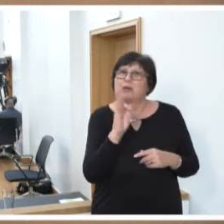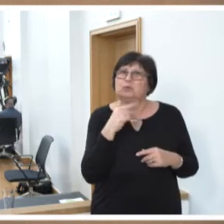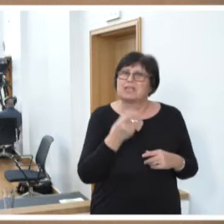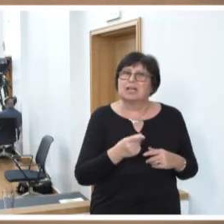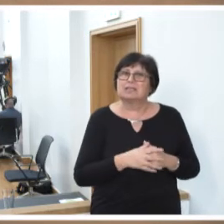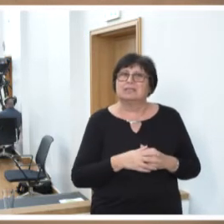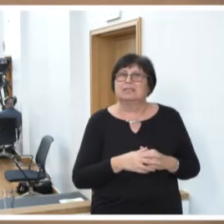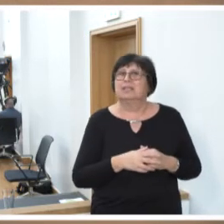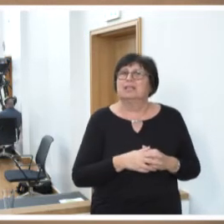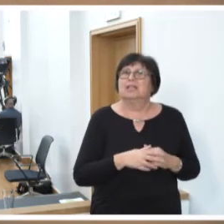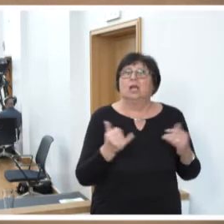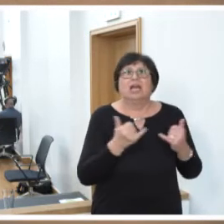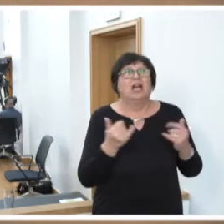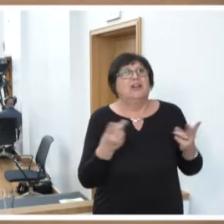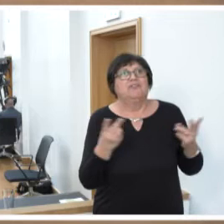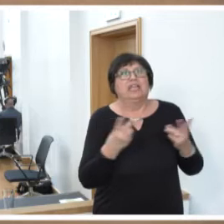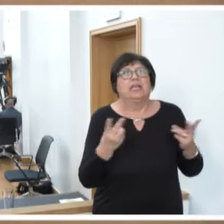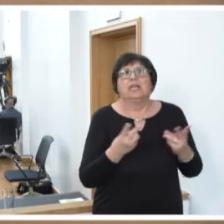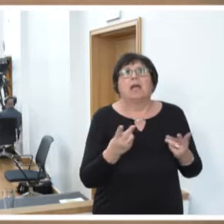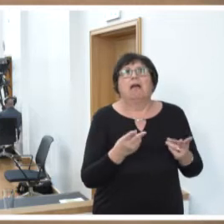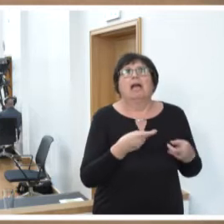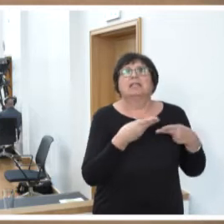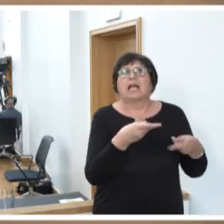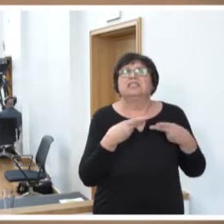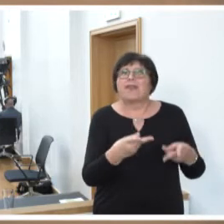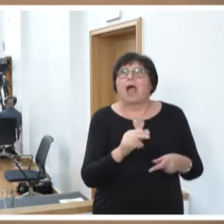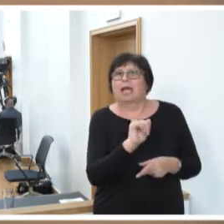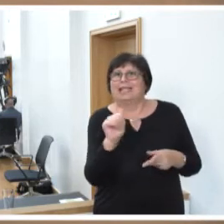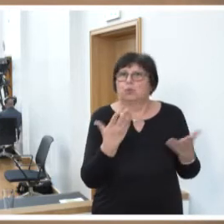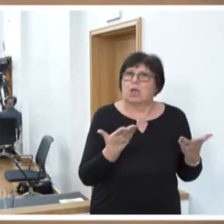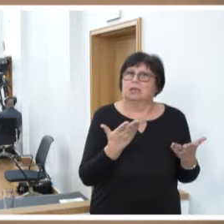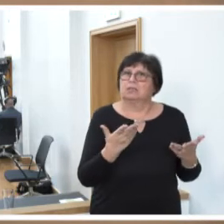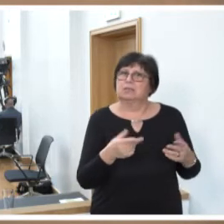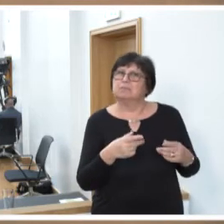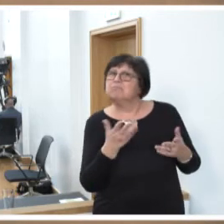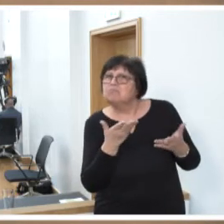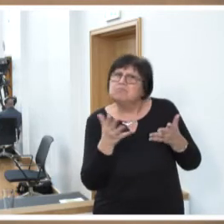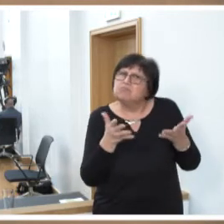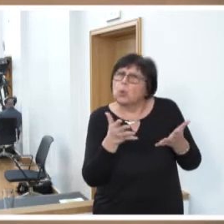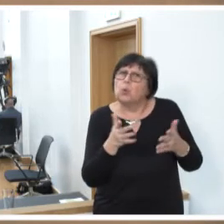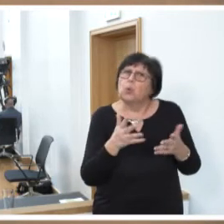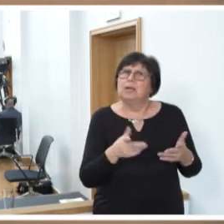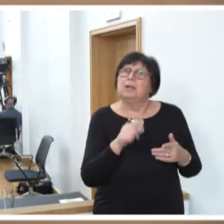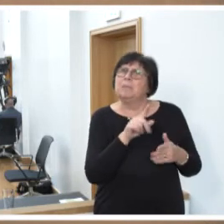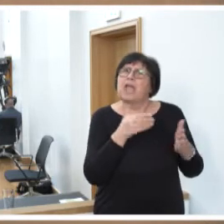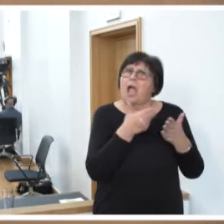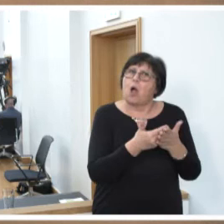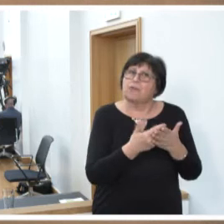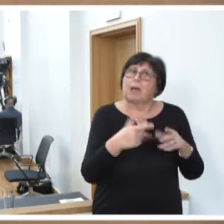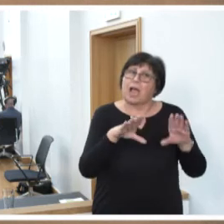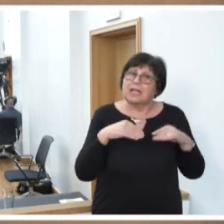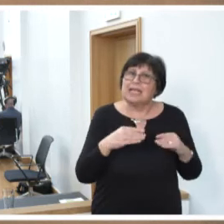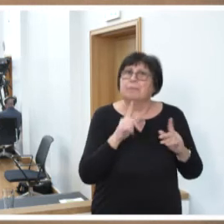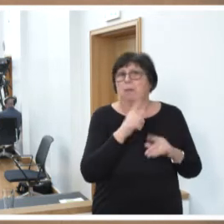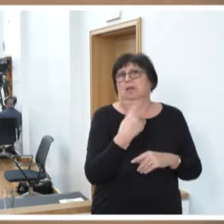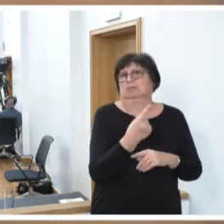sozusagen die Transferagenturen zum Beispiel, die für sich genommen ihre Aufgaben wahrnehmen, aber selbst ja beklagen in der